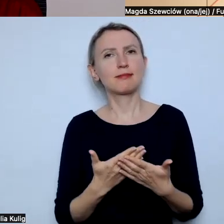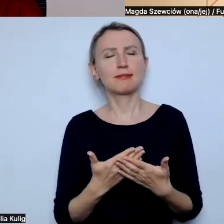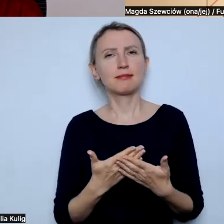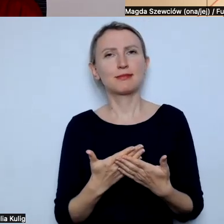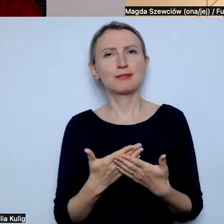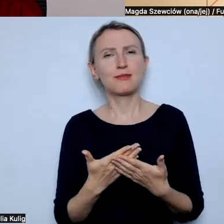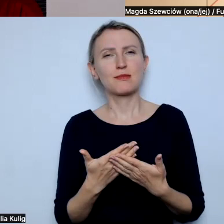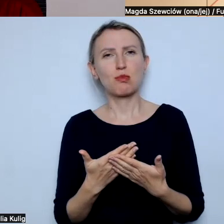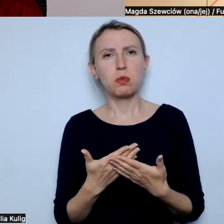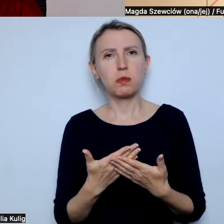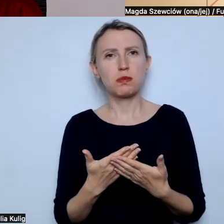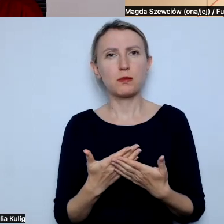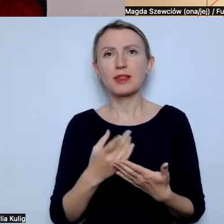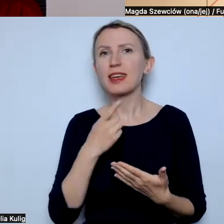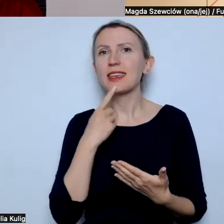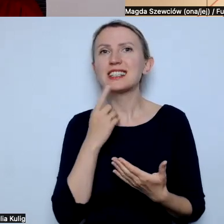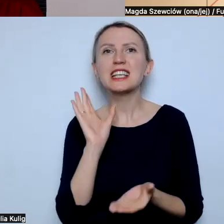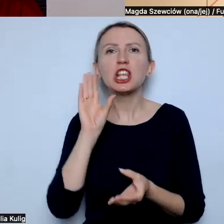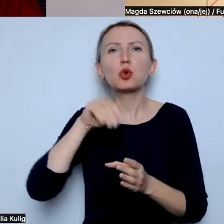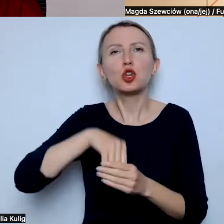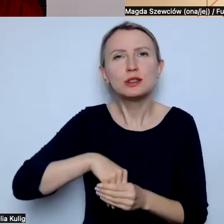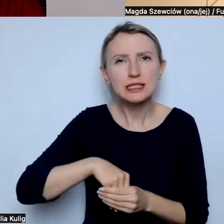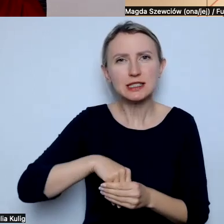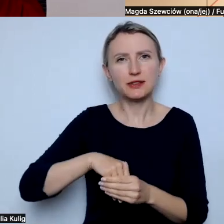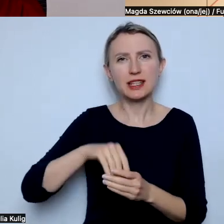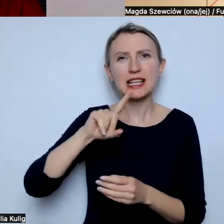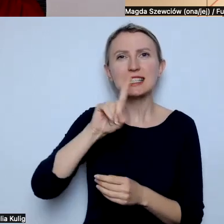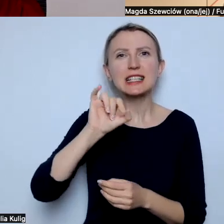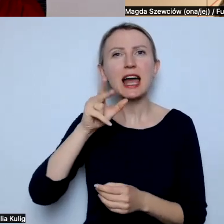języka inkluzywnego, jak używać za informac.